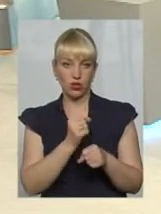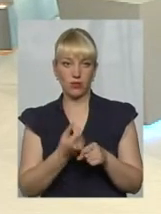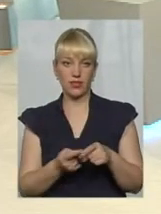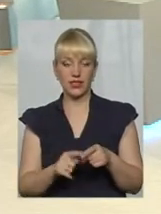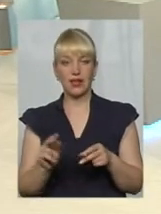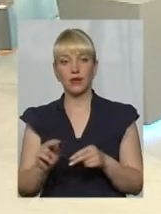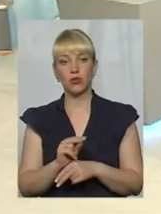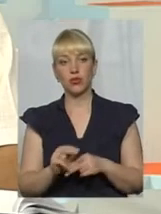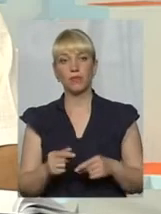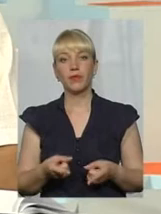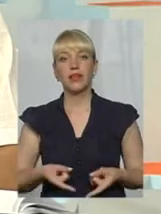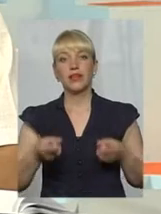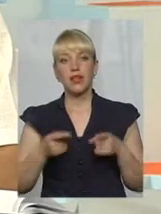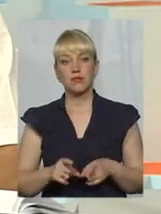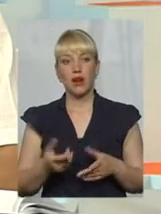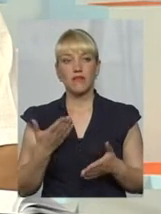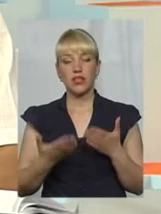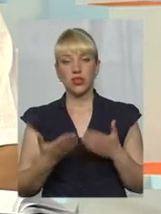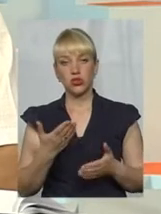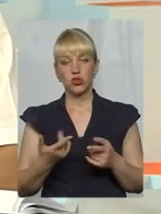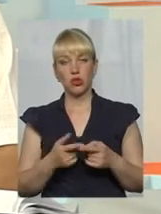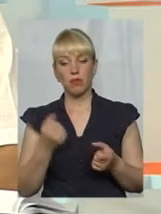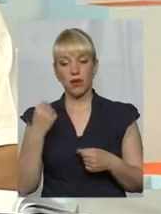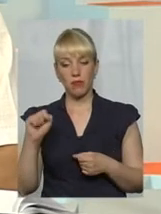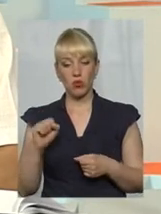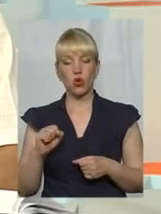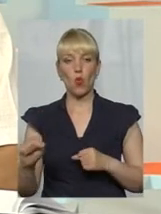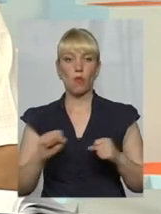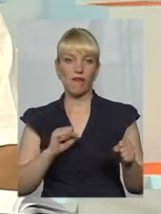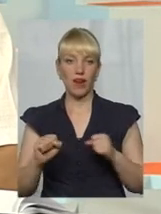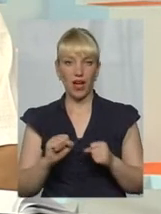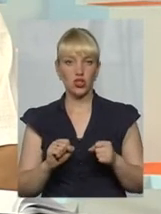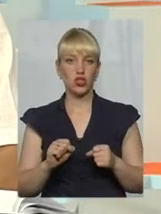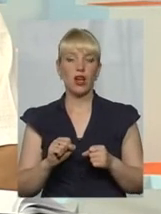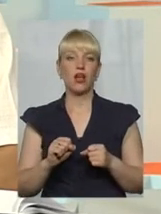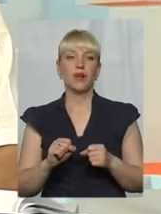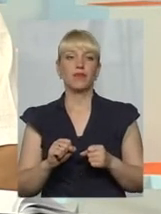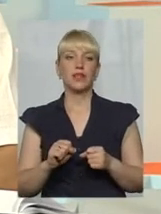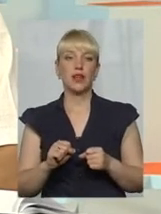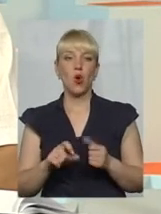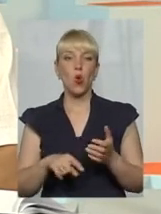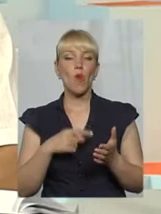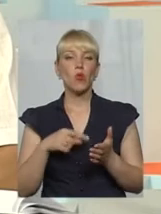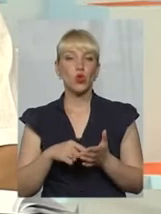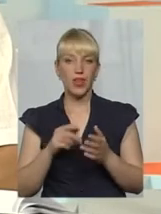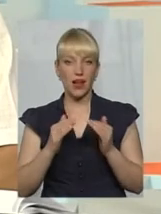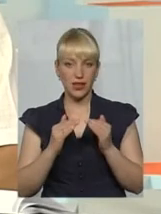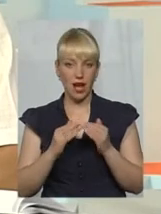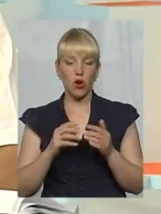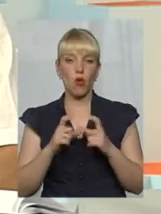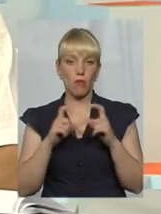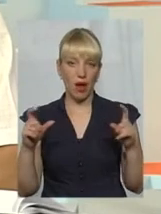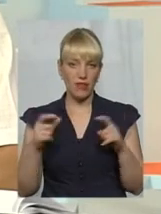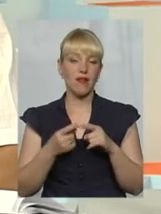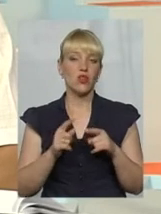Ну, насправді, якщо то переможе управляюча комунальна компанія, то ніхто за вас не забуде і обіцянки виконує,